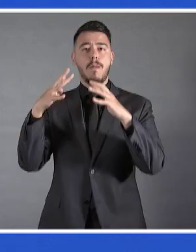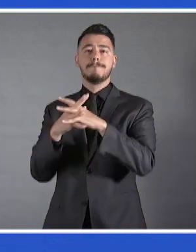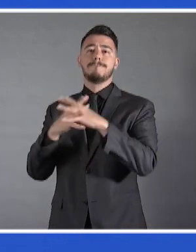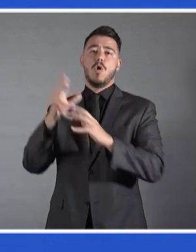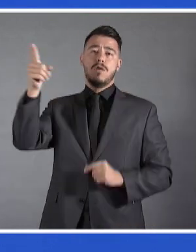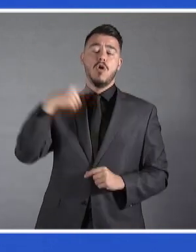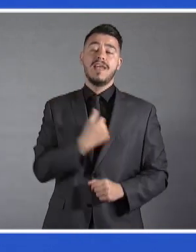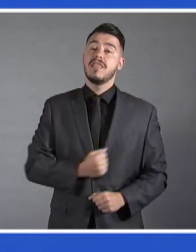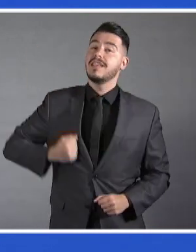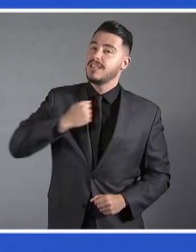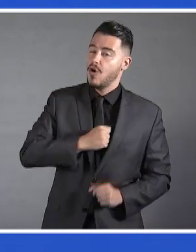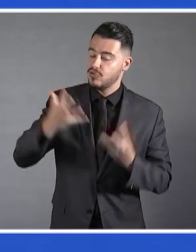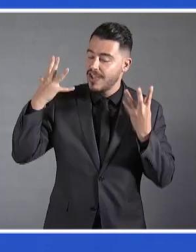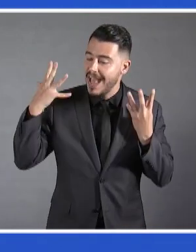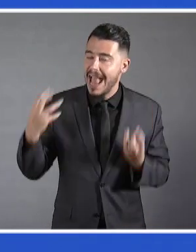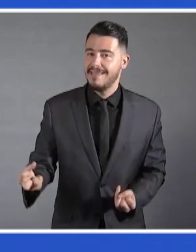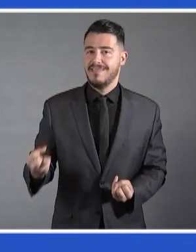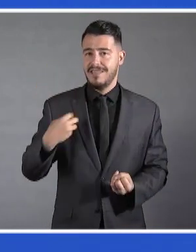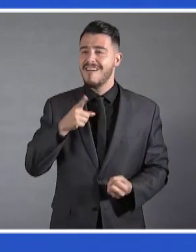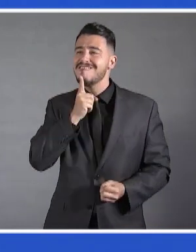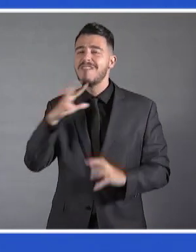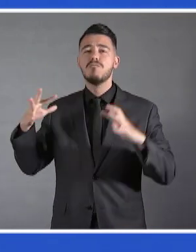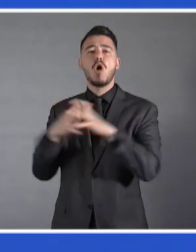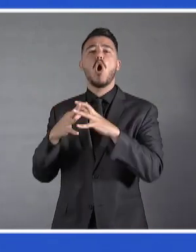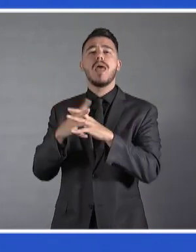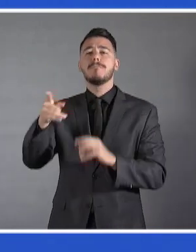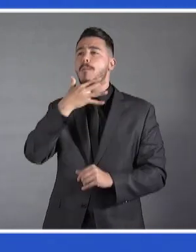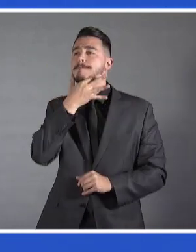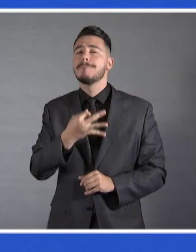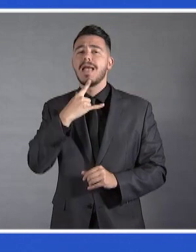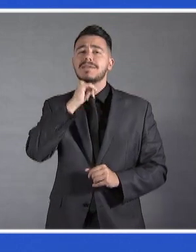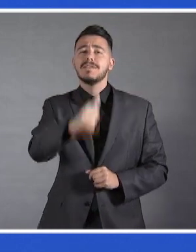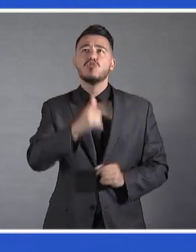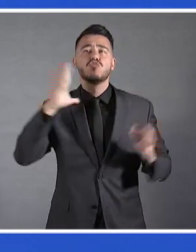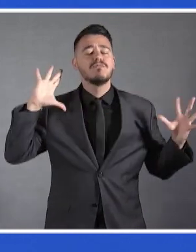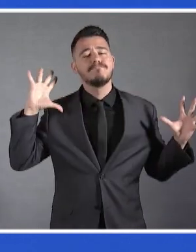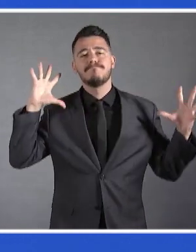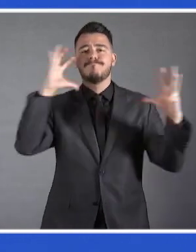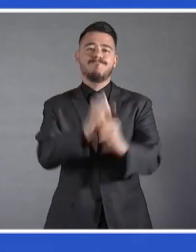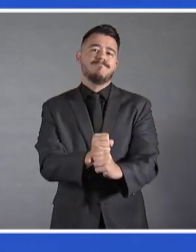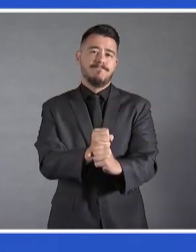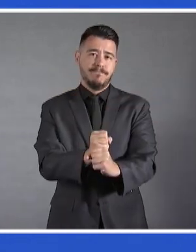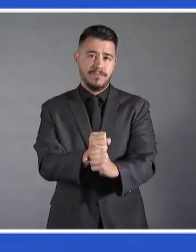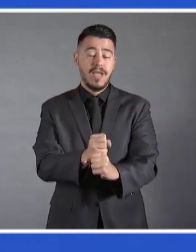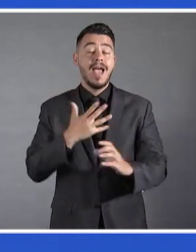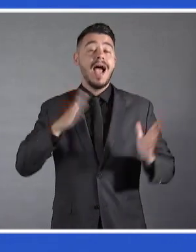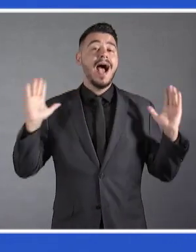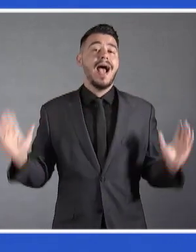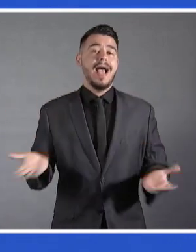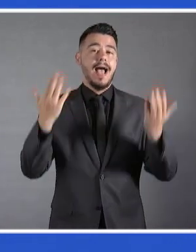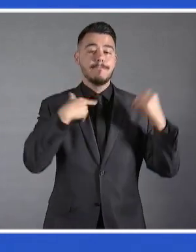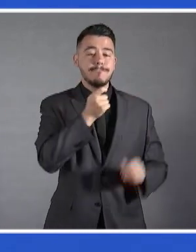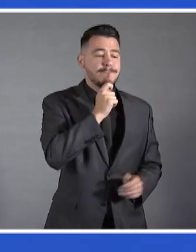ιστορίας. Και αυτό θα συμβεί, εάν κυριαρχήσουν οι δυνάμεις του λαϊκισμού, οι οποίες με